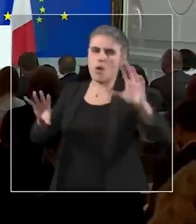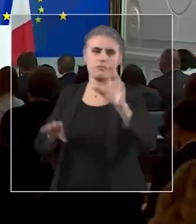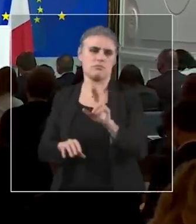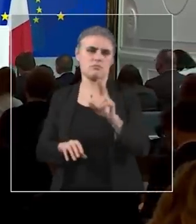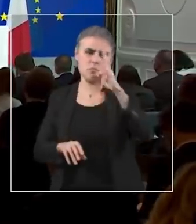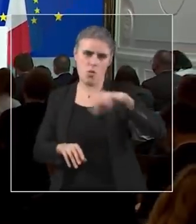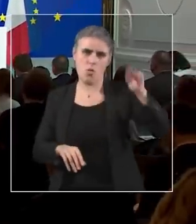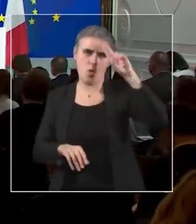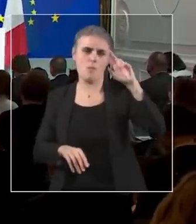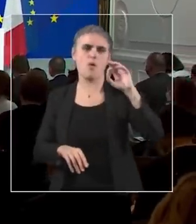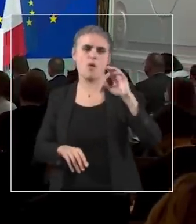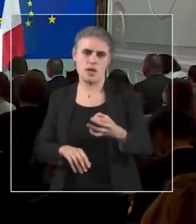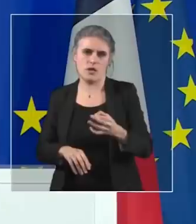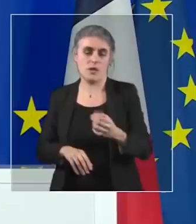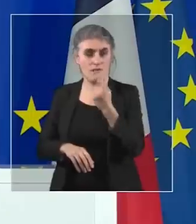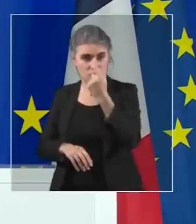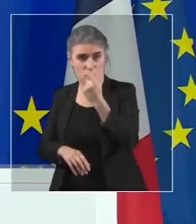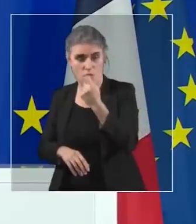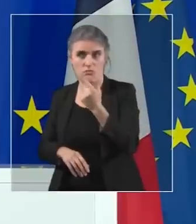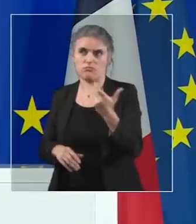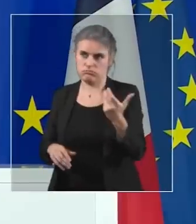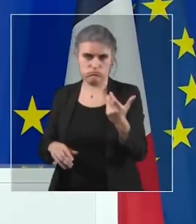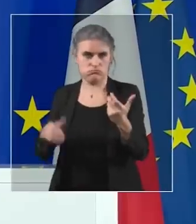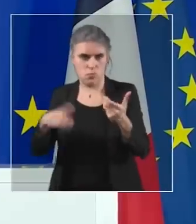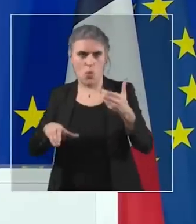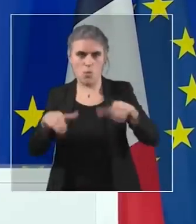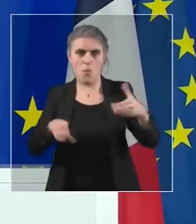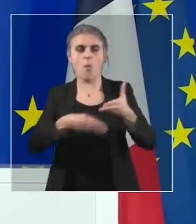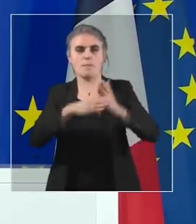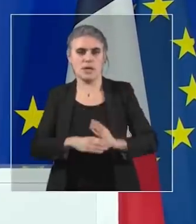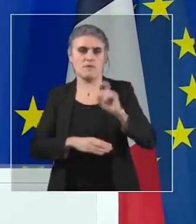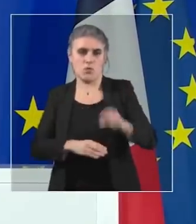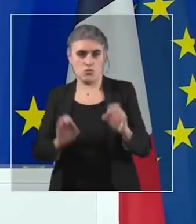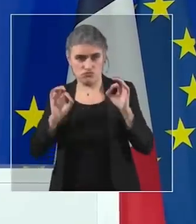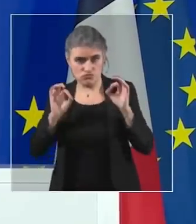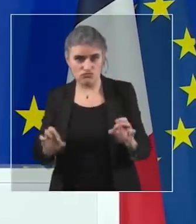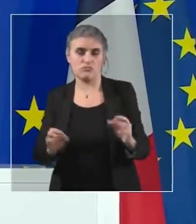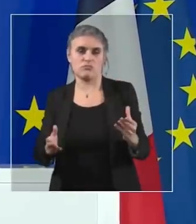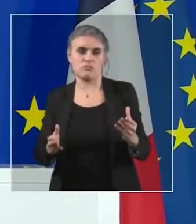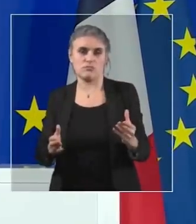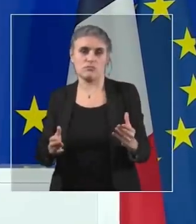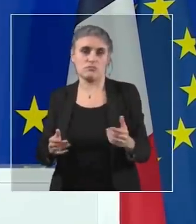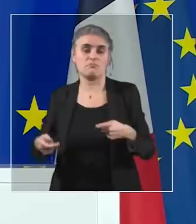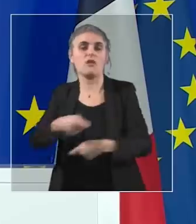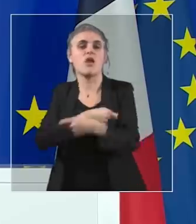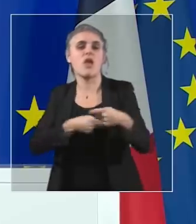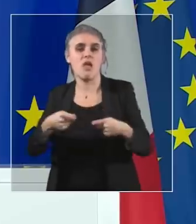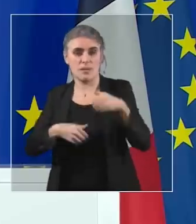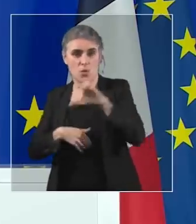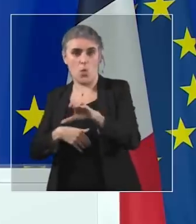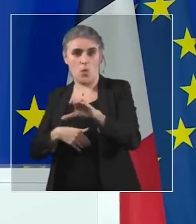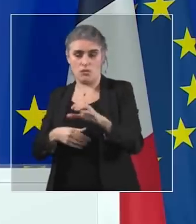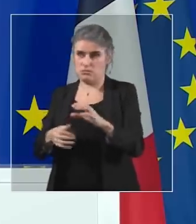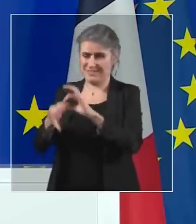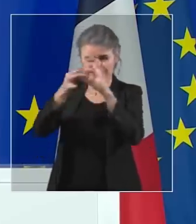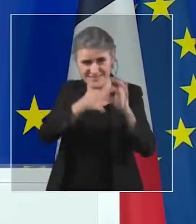Troisièmement, attirer les financements, c'est ce que j'évoquais à l'instant et c'est le lien d'ailleurs avec une union des marchés de capitaux, c'est réussir